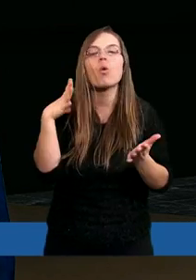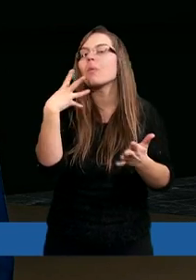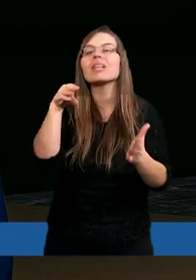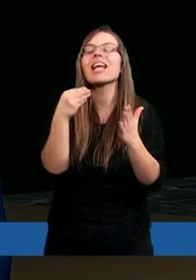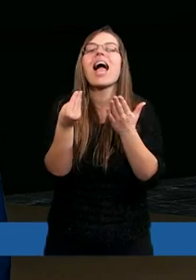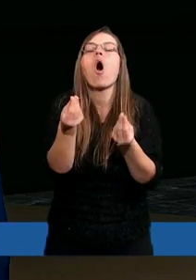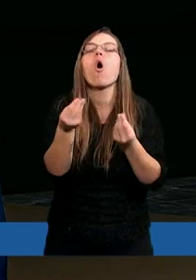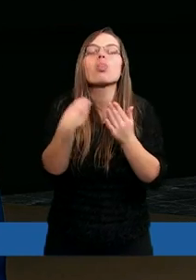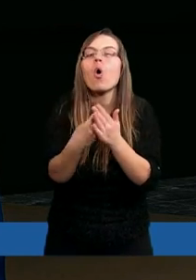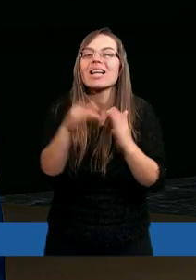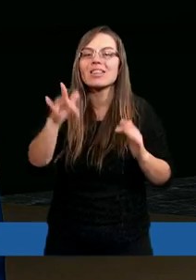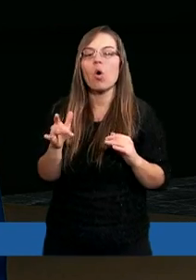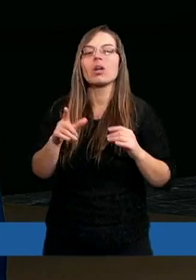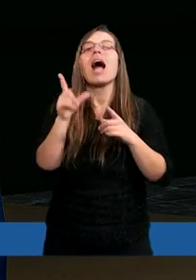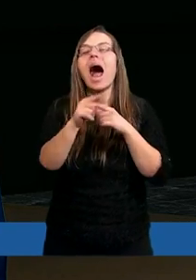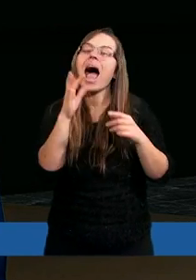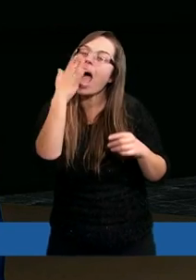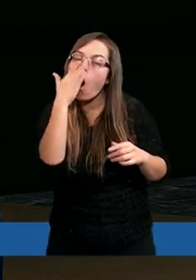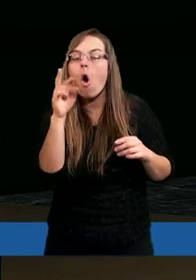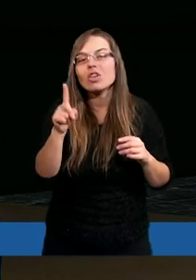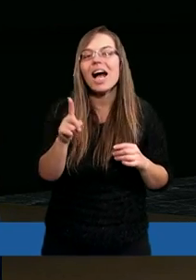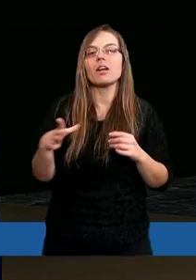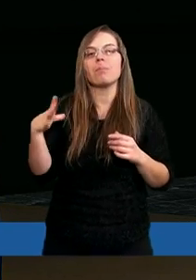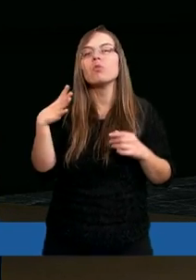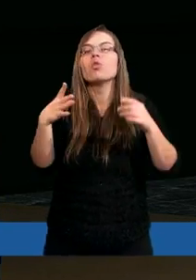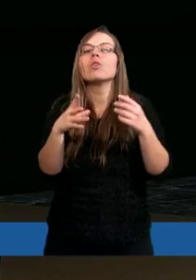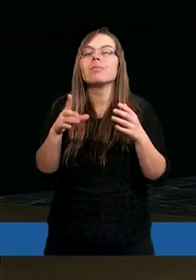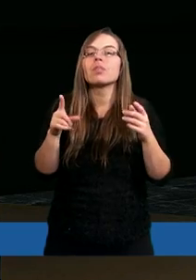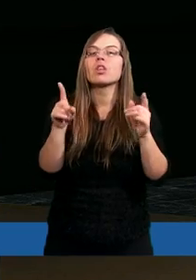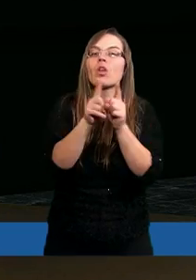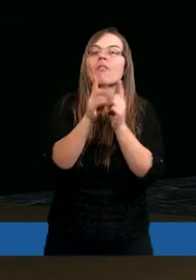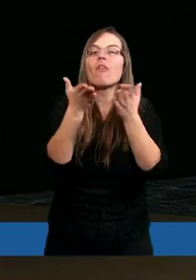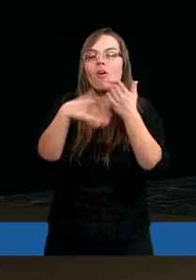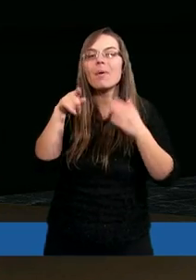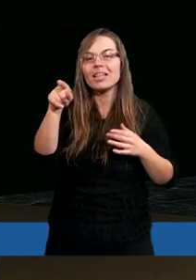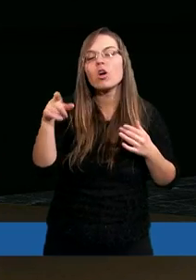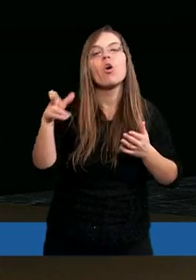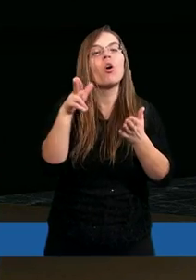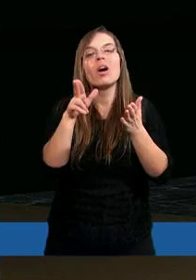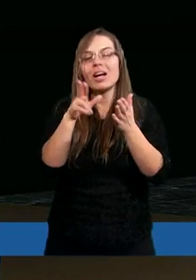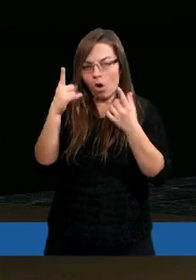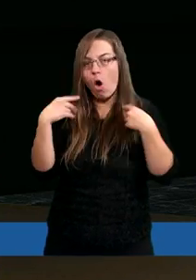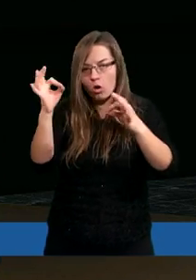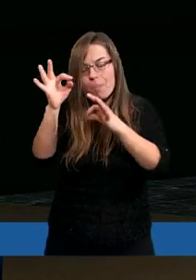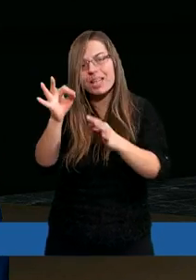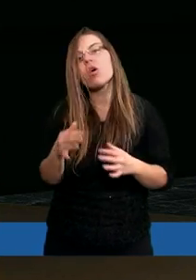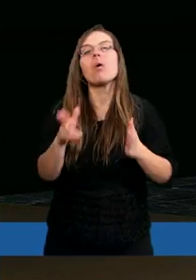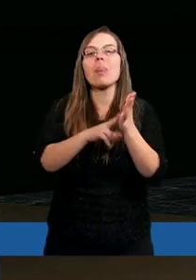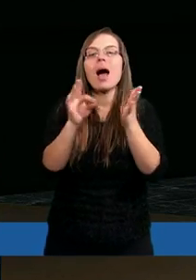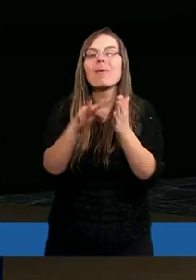był niedoceniony, choć chociaż i obojętność stosunku do Niego na pewno jest